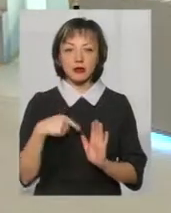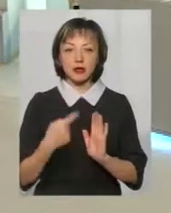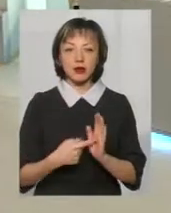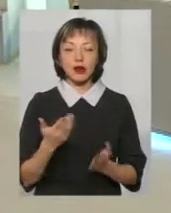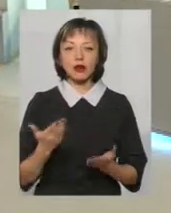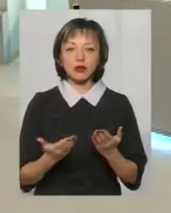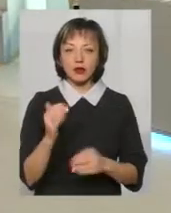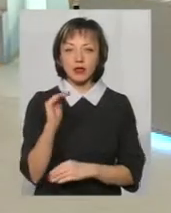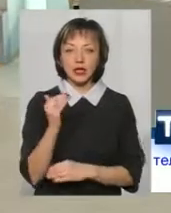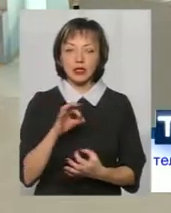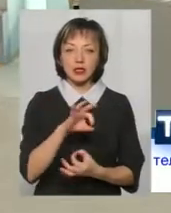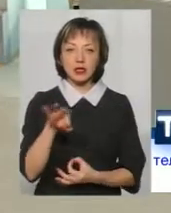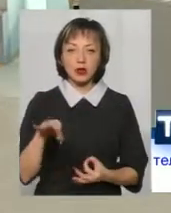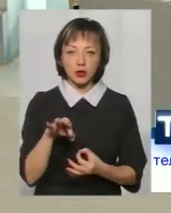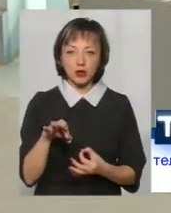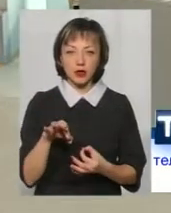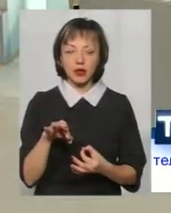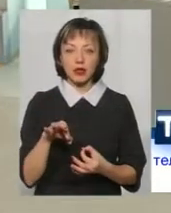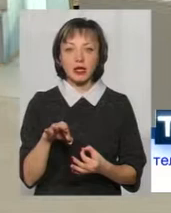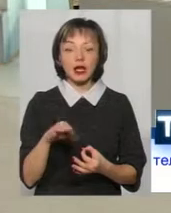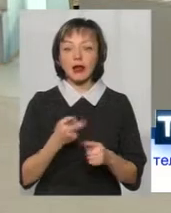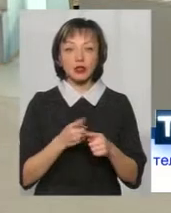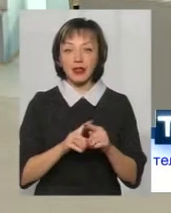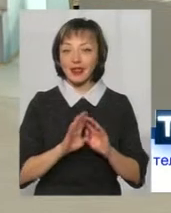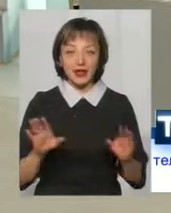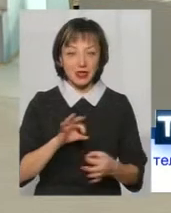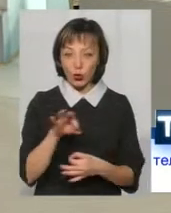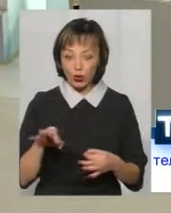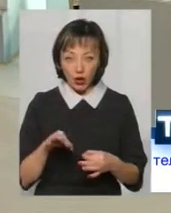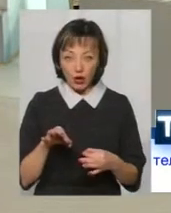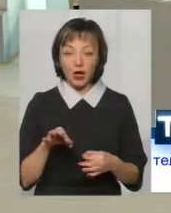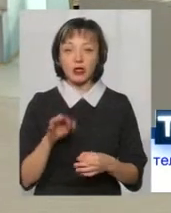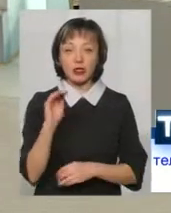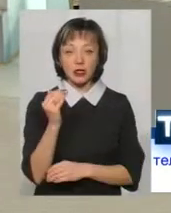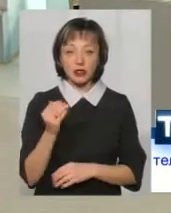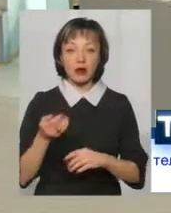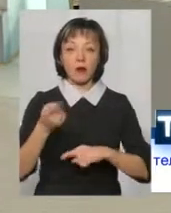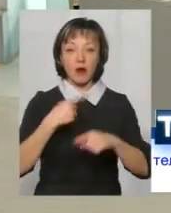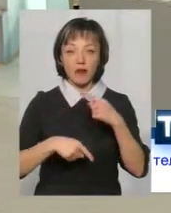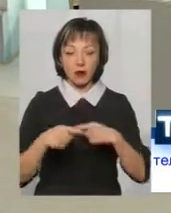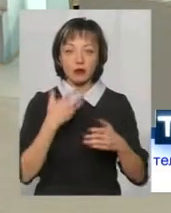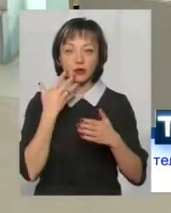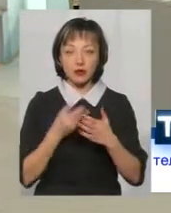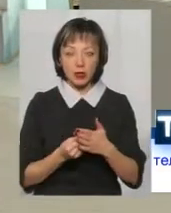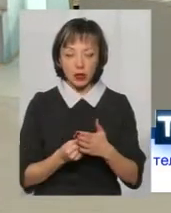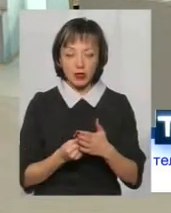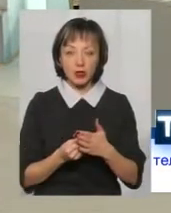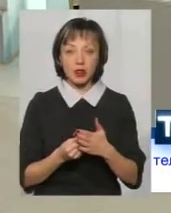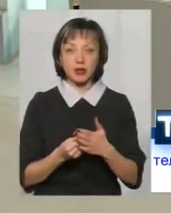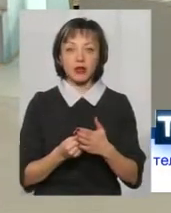це не дитина-сирота, то дитина повернеться до своєї